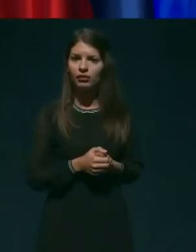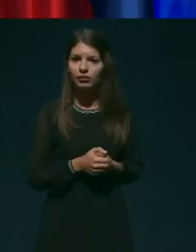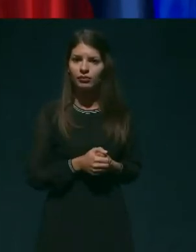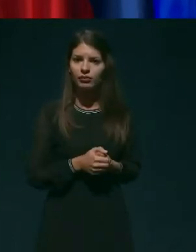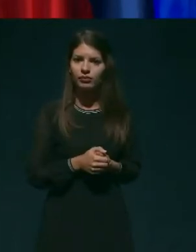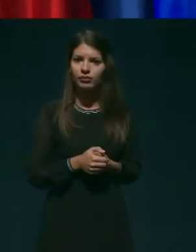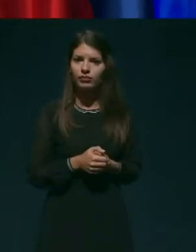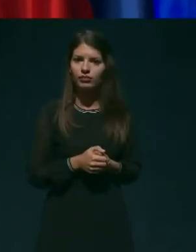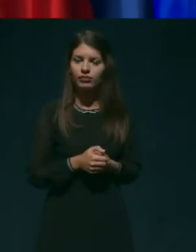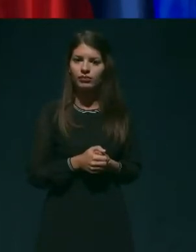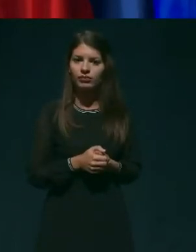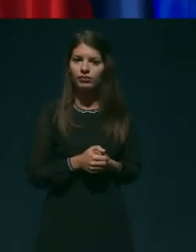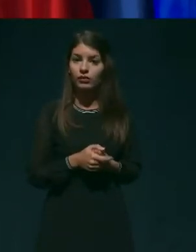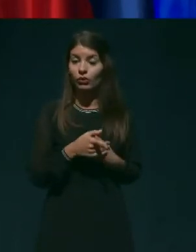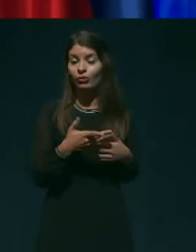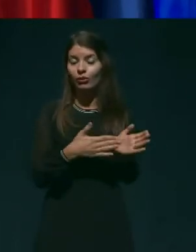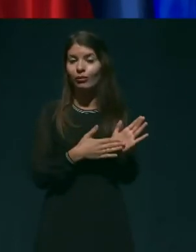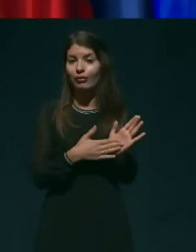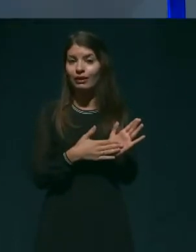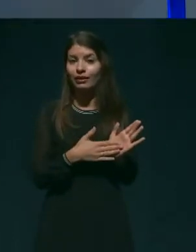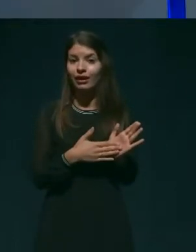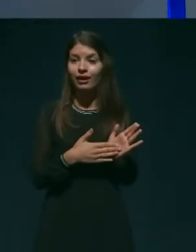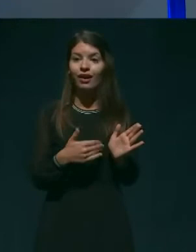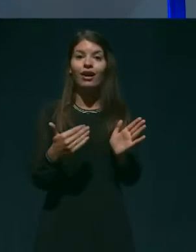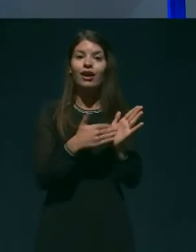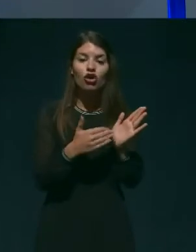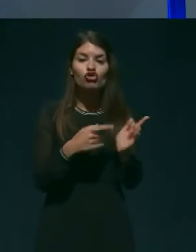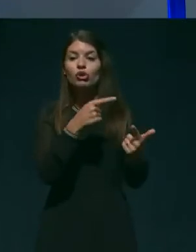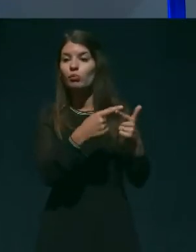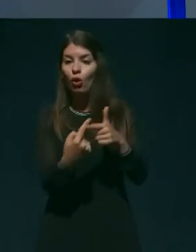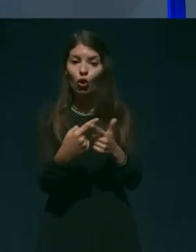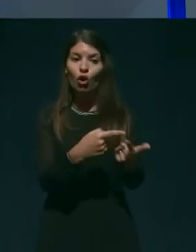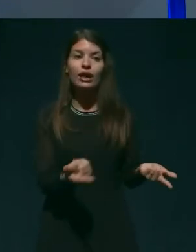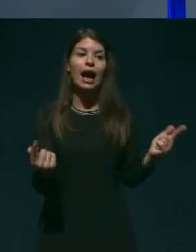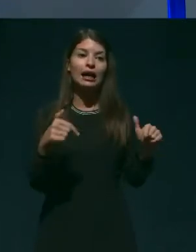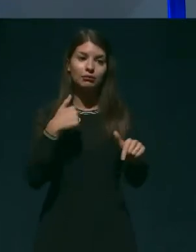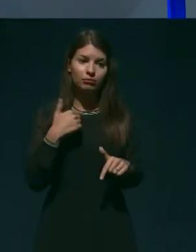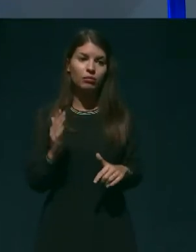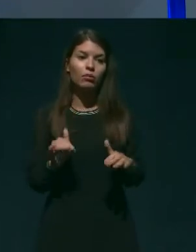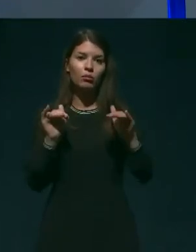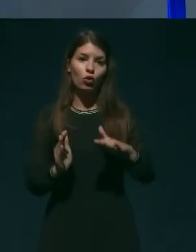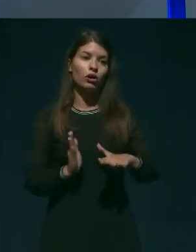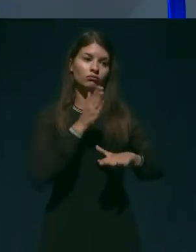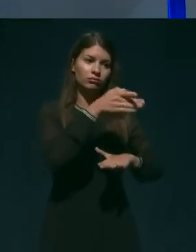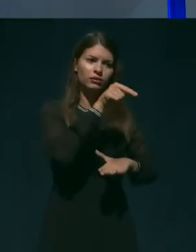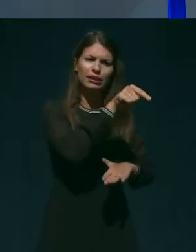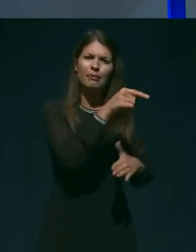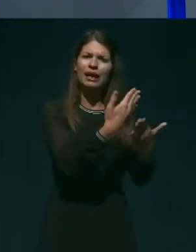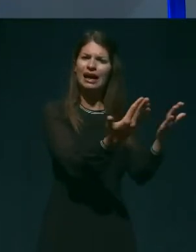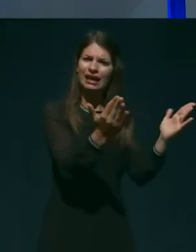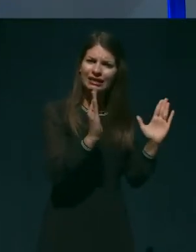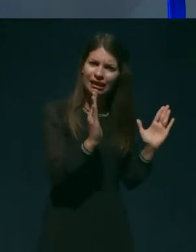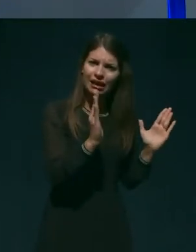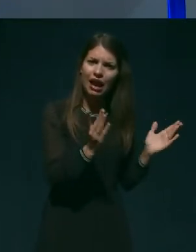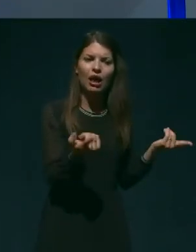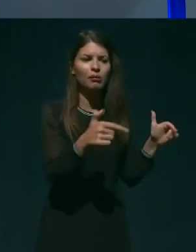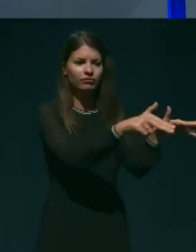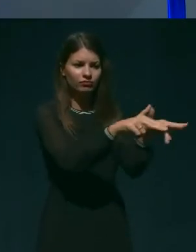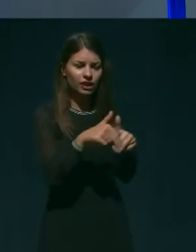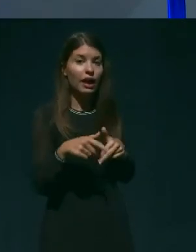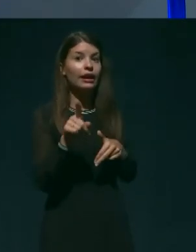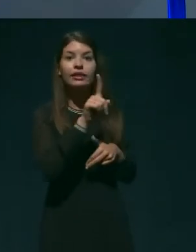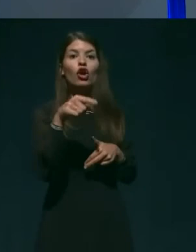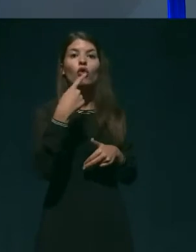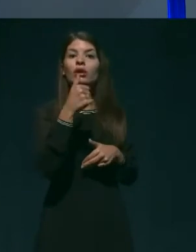informacij, se pravi, kakšne pogoji karantene veljajo tam, kako bo potem za vstopom, izstopom. Govorimo ne samo v sosednjih